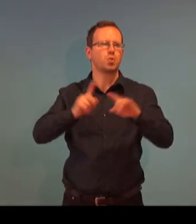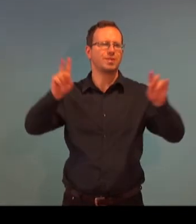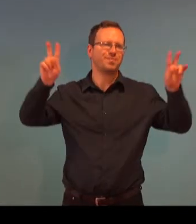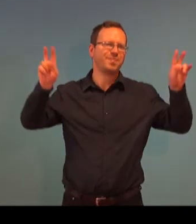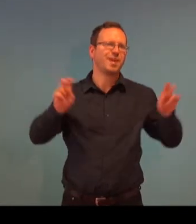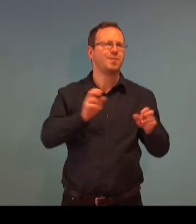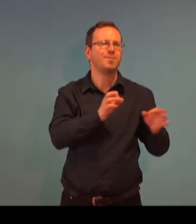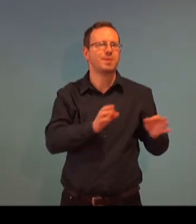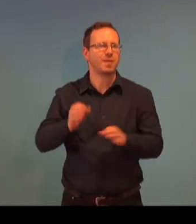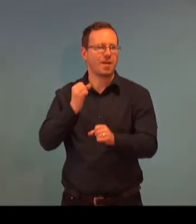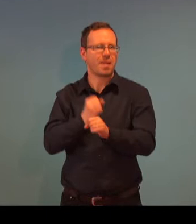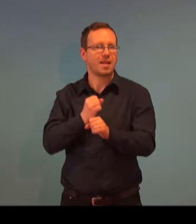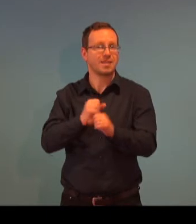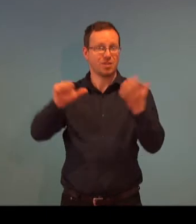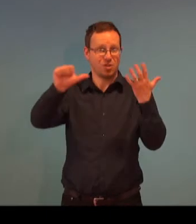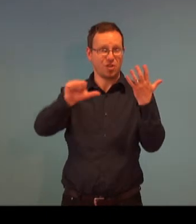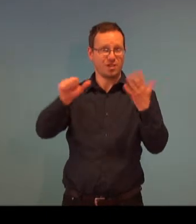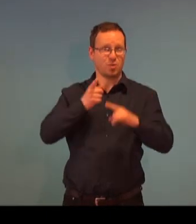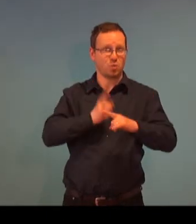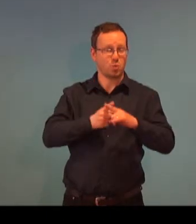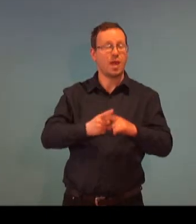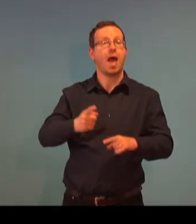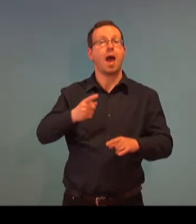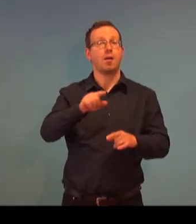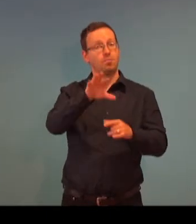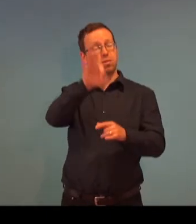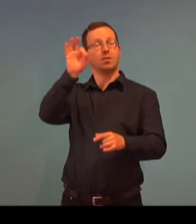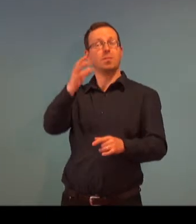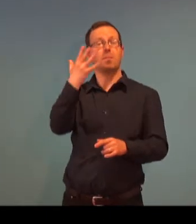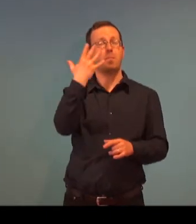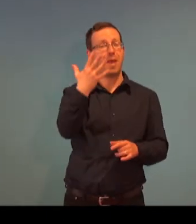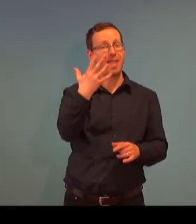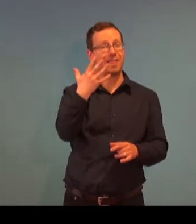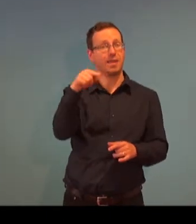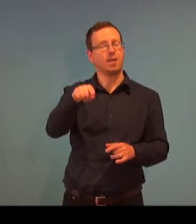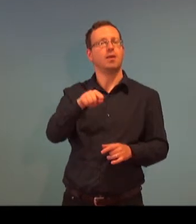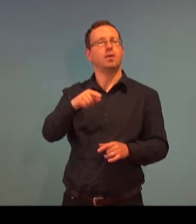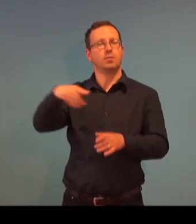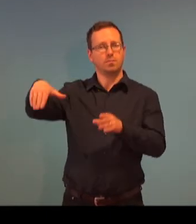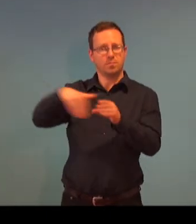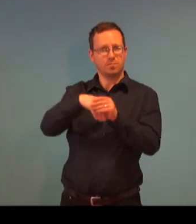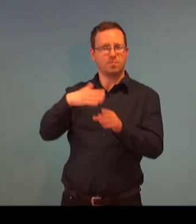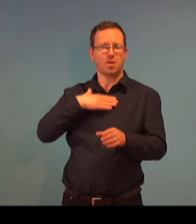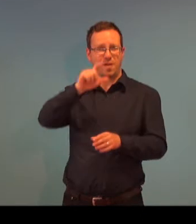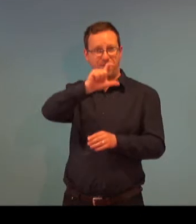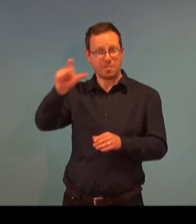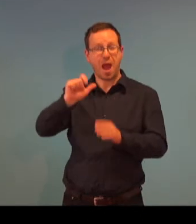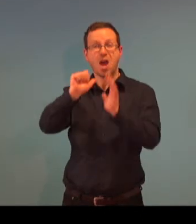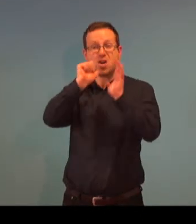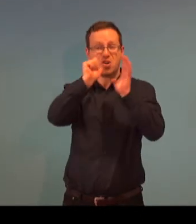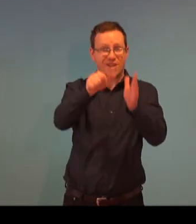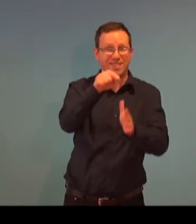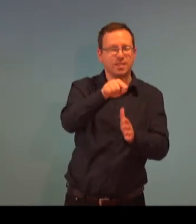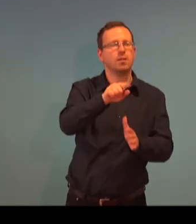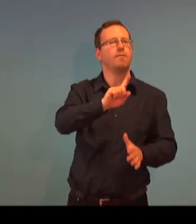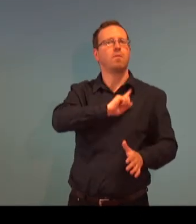práce byli v loňském roce, bylo jich šest, tak vlastně pět jich je u nás zaměstnaných a šestý má dnes svůj